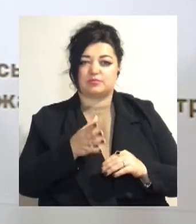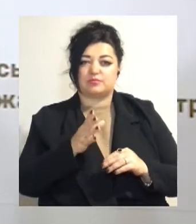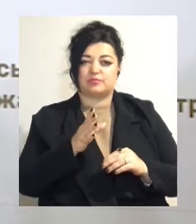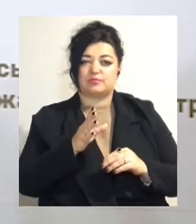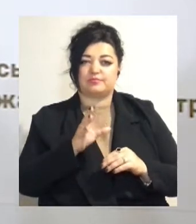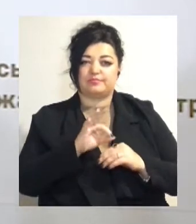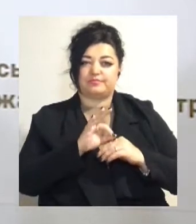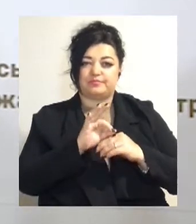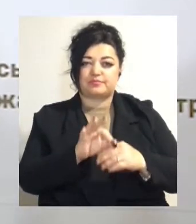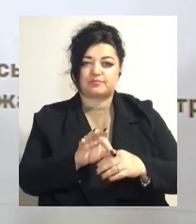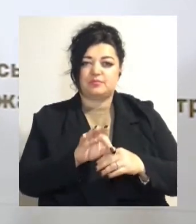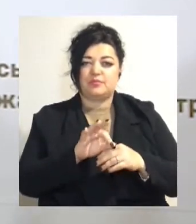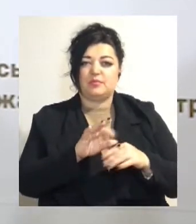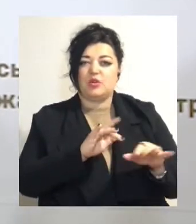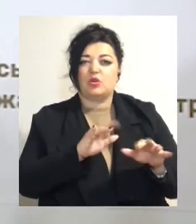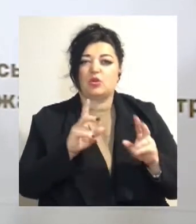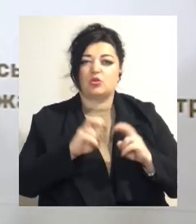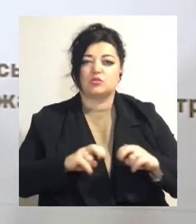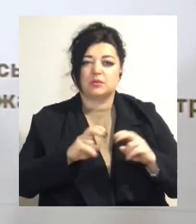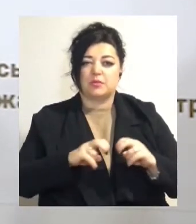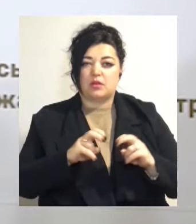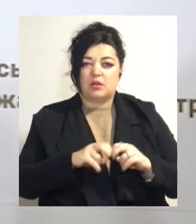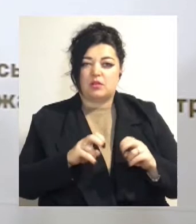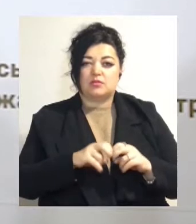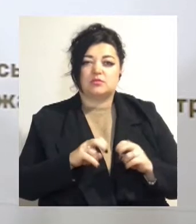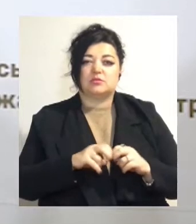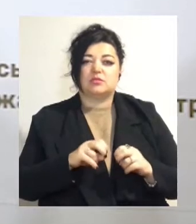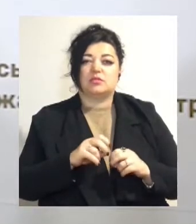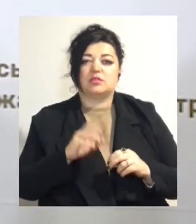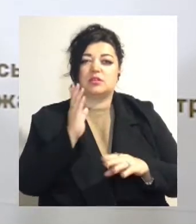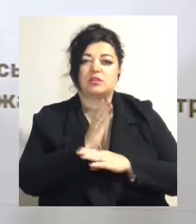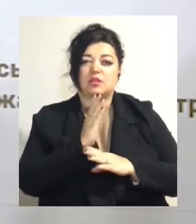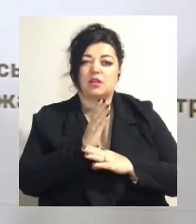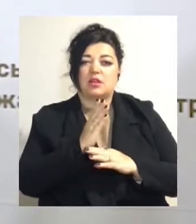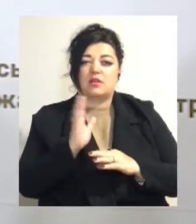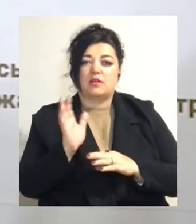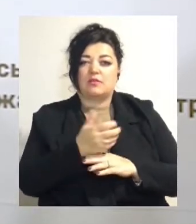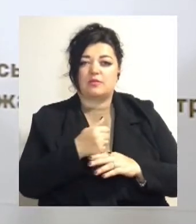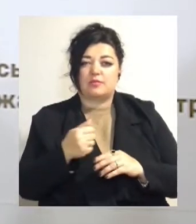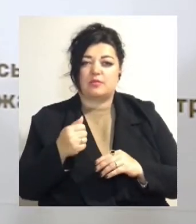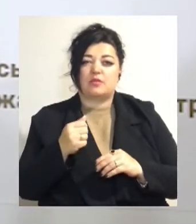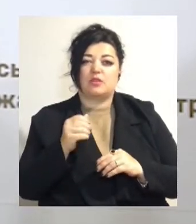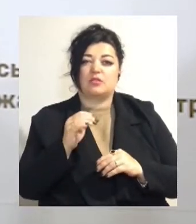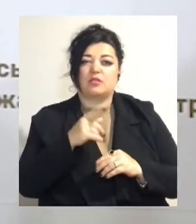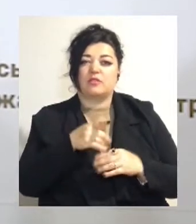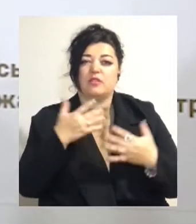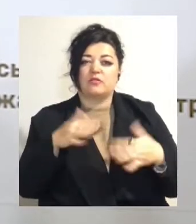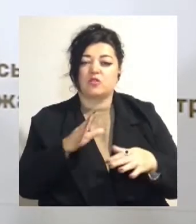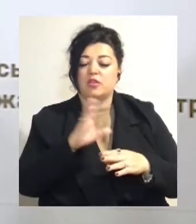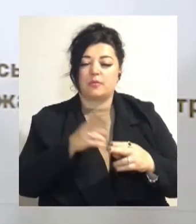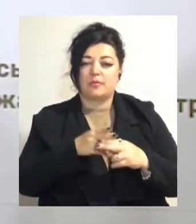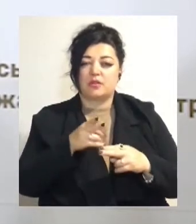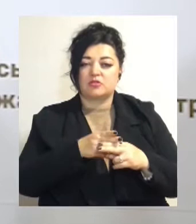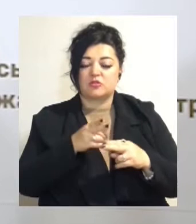співробітники прибудову розібрали, дерево наразі знаходиться там на місці, воно нічому не перескоджає, людина може вийти